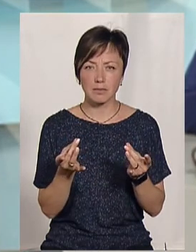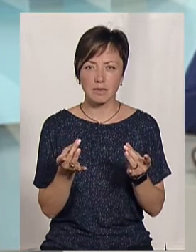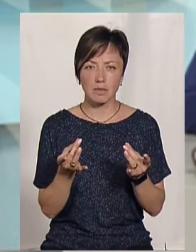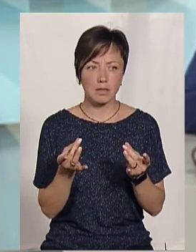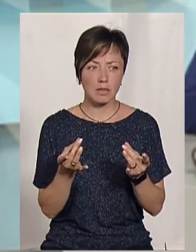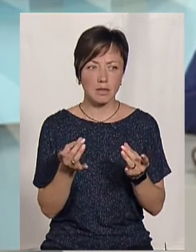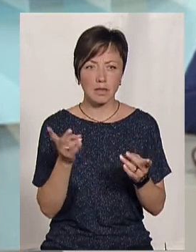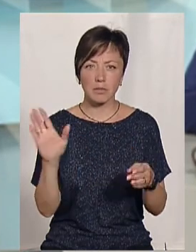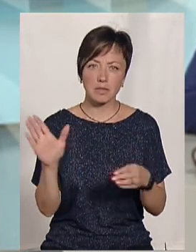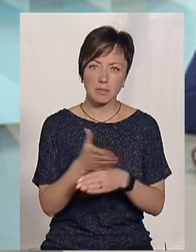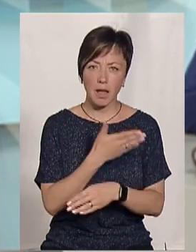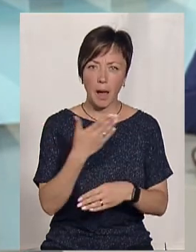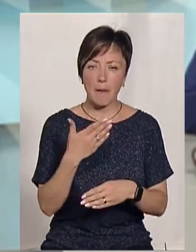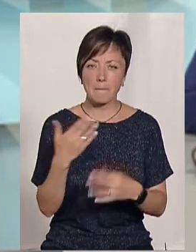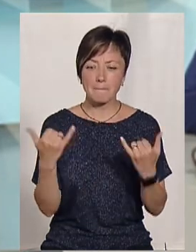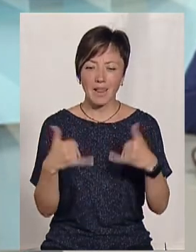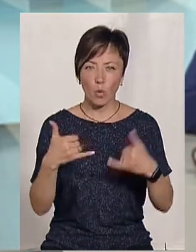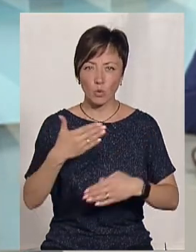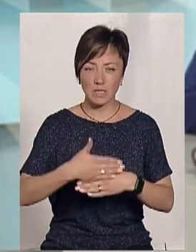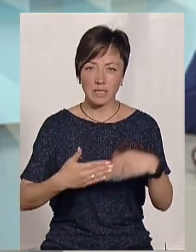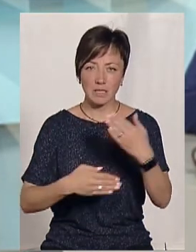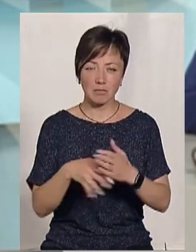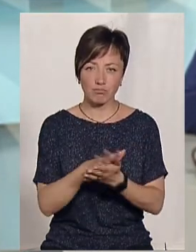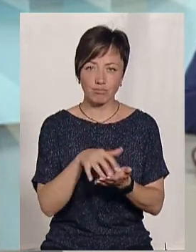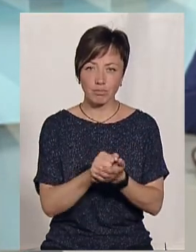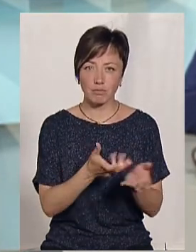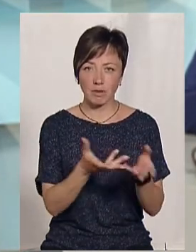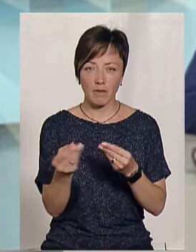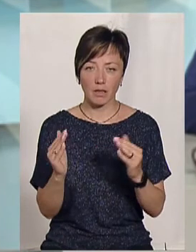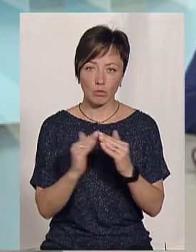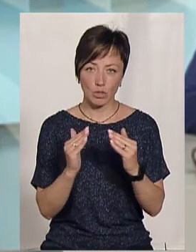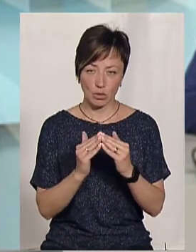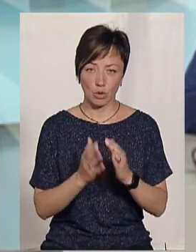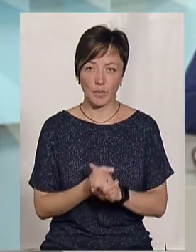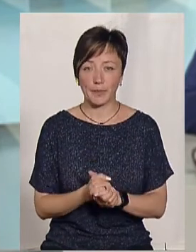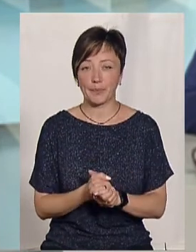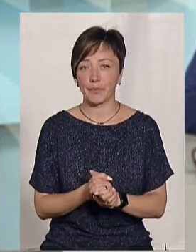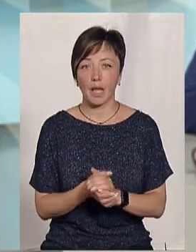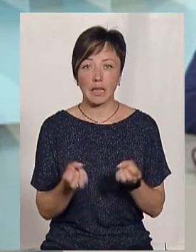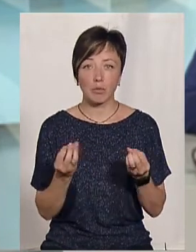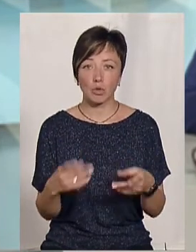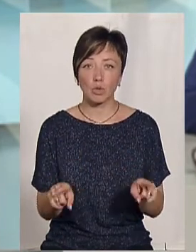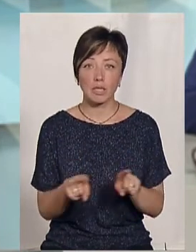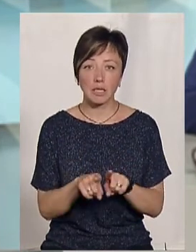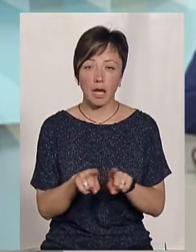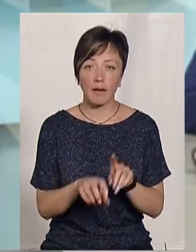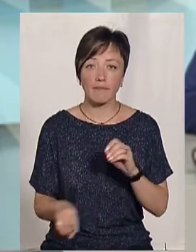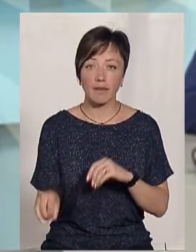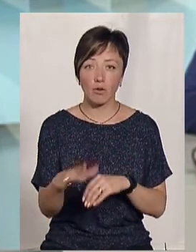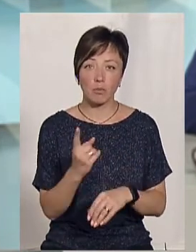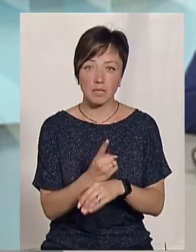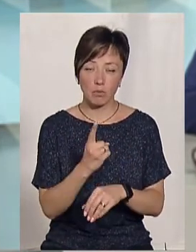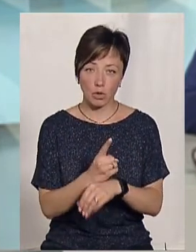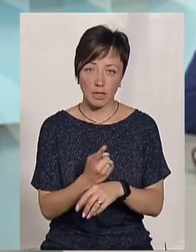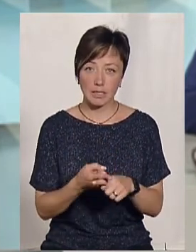забиратися повністю зі стої бетонної стіни, це дуже пагубно впливає на будинок. І не просто так в Європі його